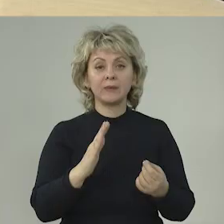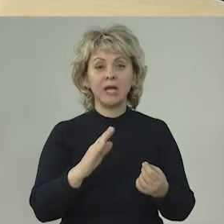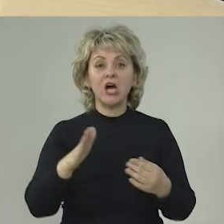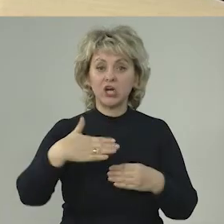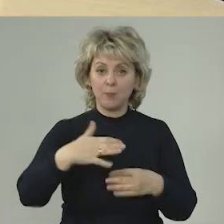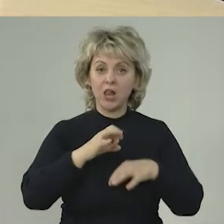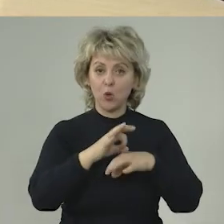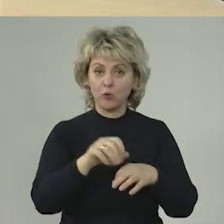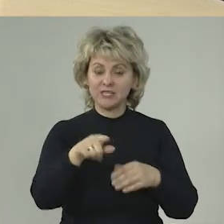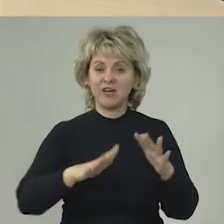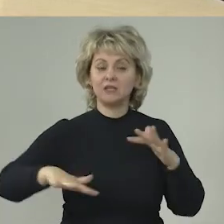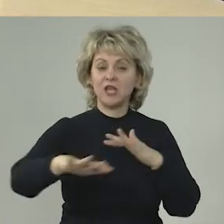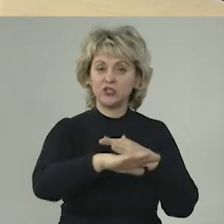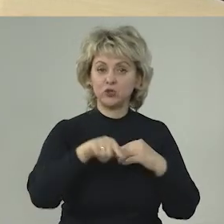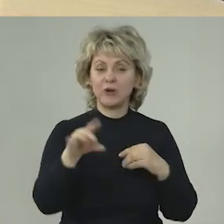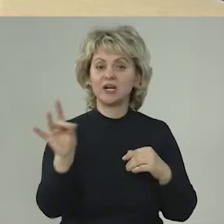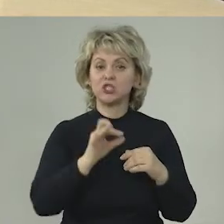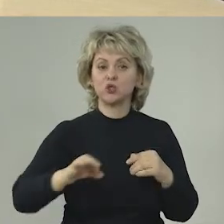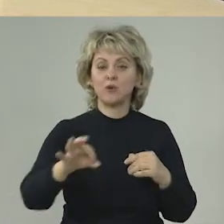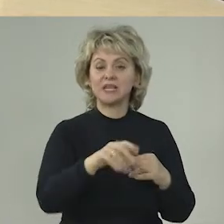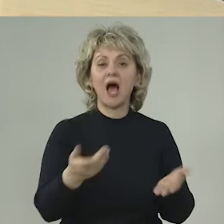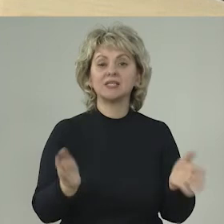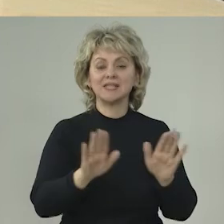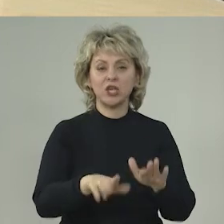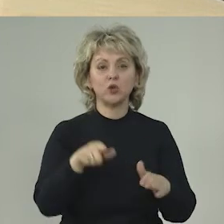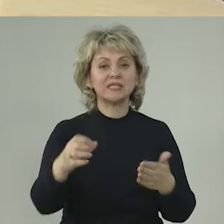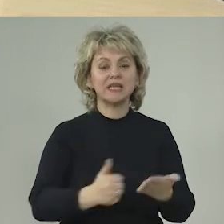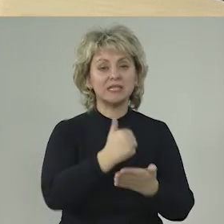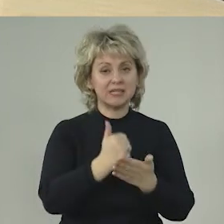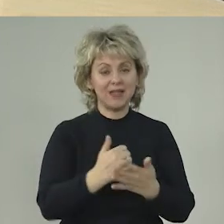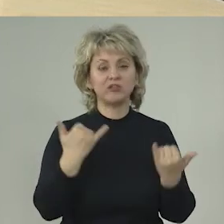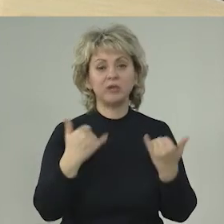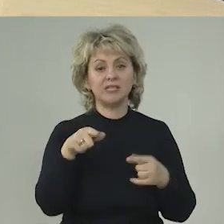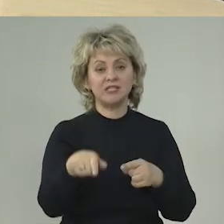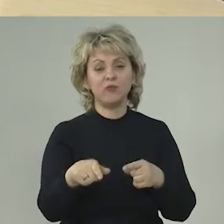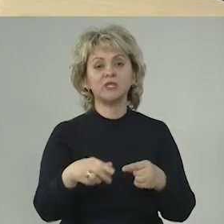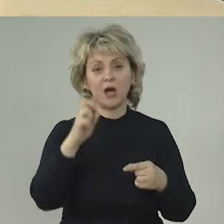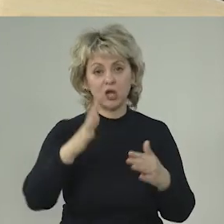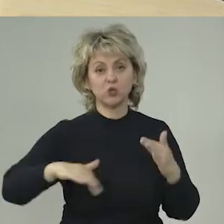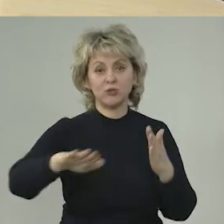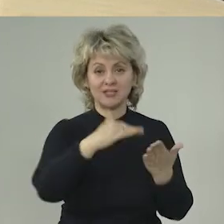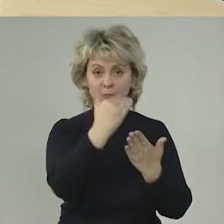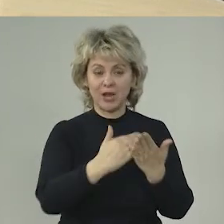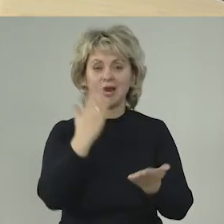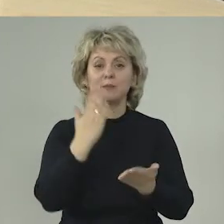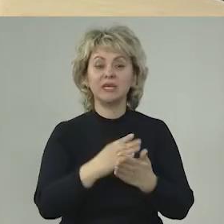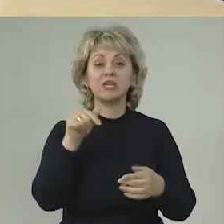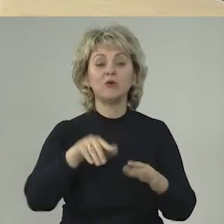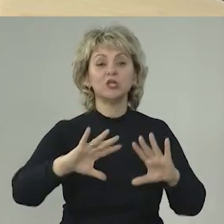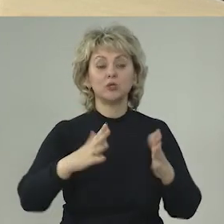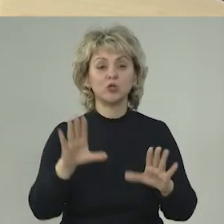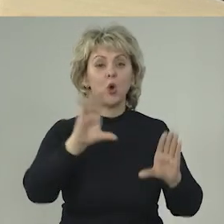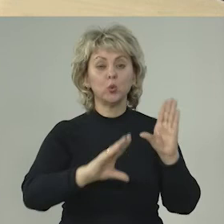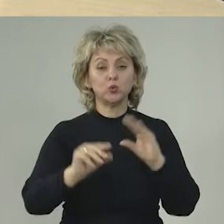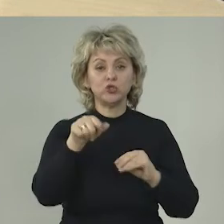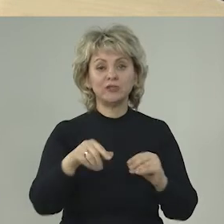рыболовства на территории Ростовской области, она остается одним из приоритетов. И сегодня это есть в государственной программе. Но в данном